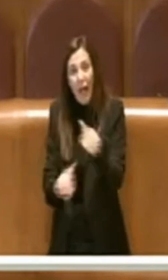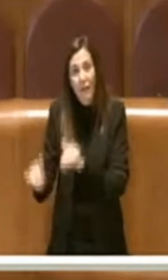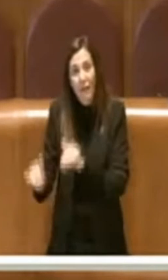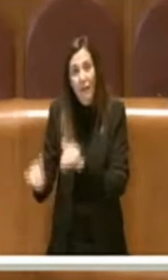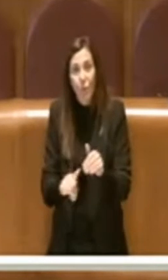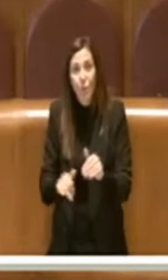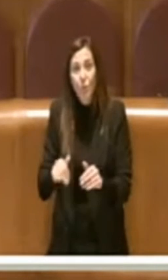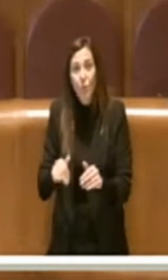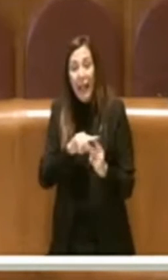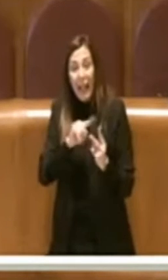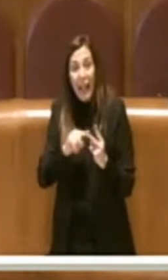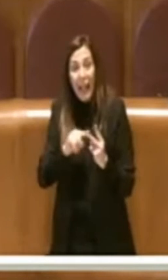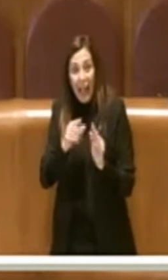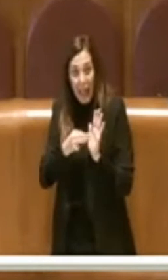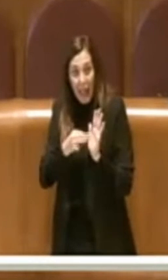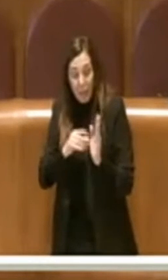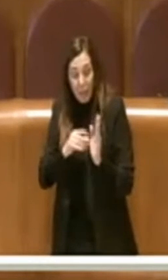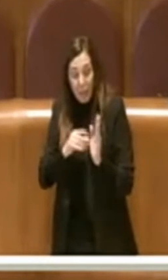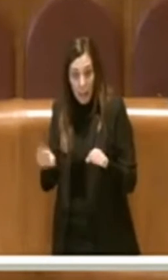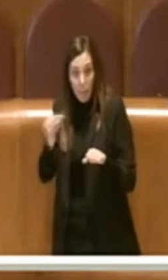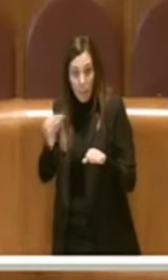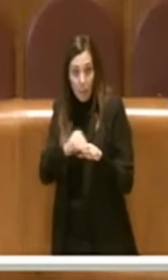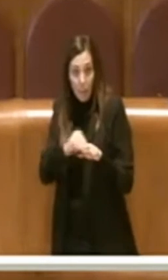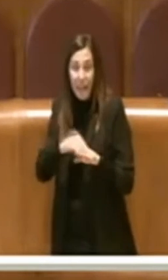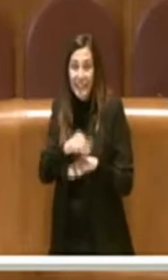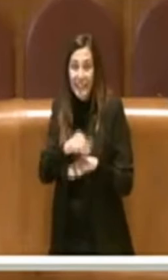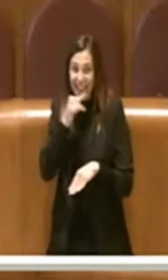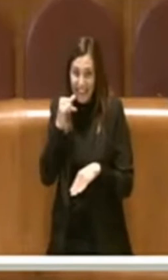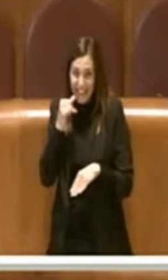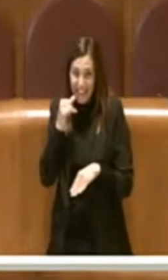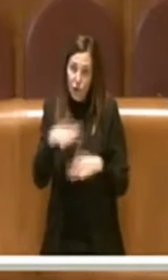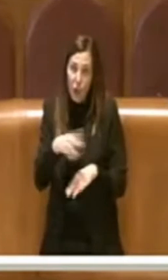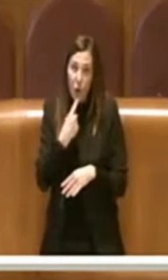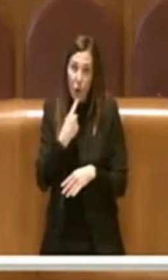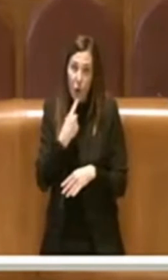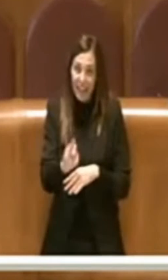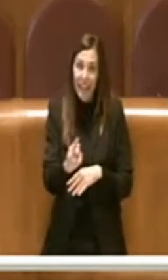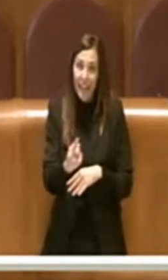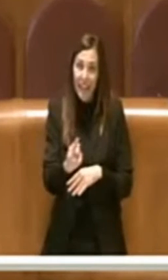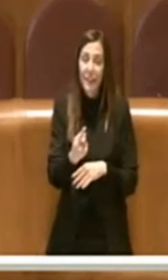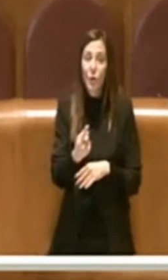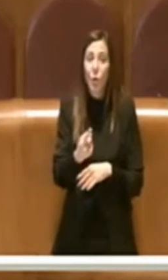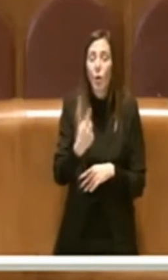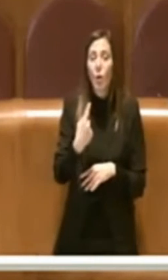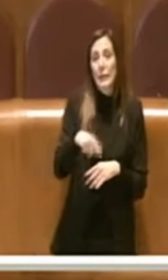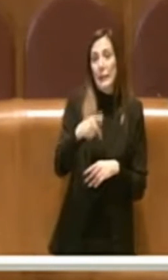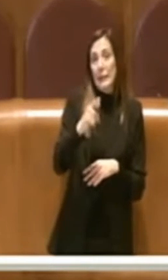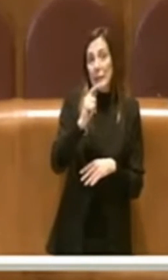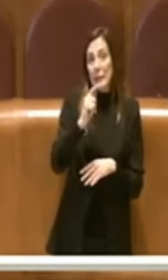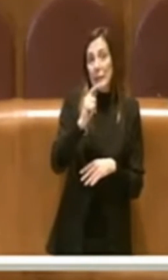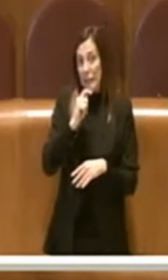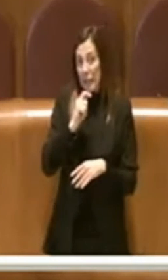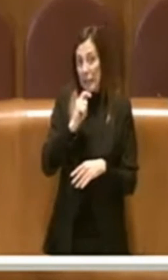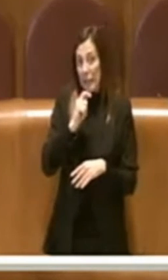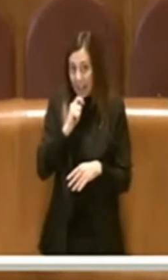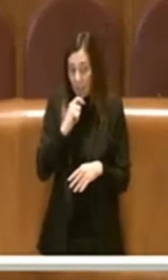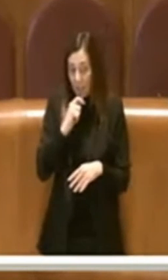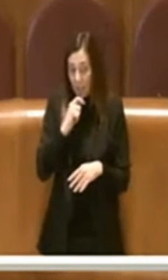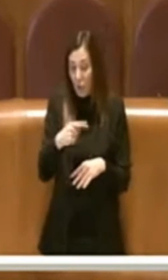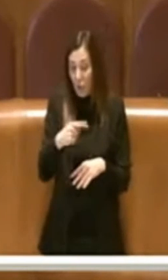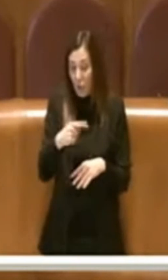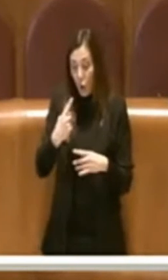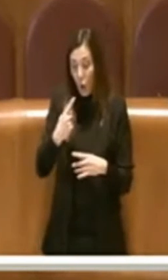ulteriori elementi ovviamente necessitano come ho già detto comunque di disposizioni ulteriori